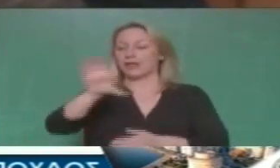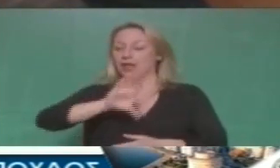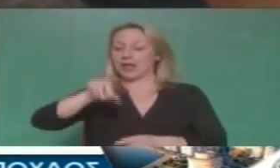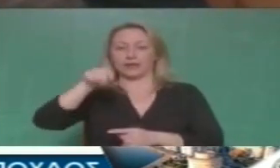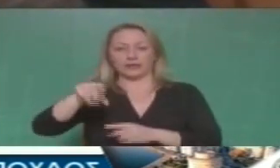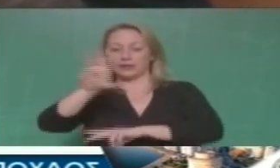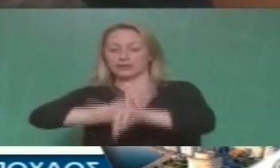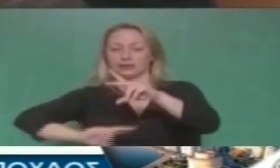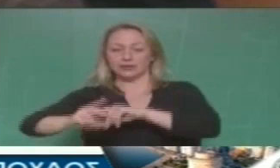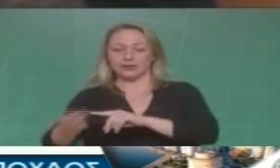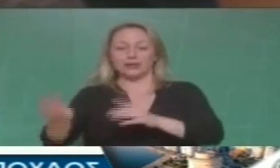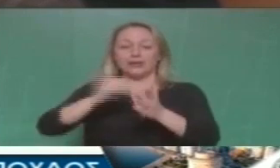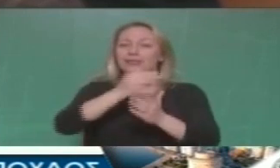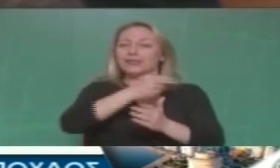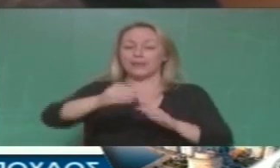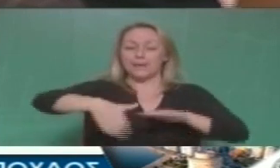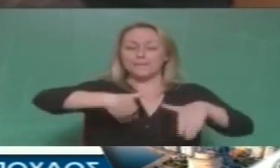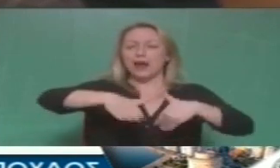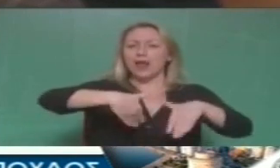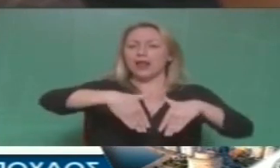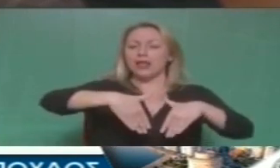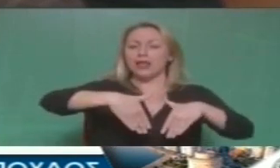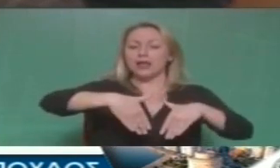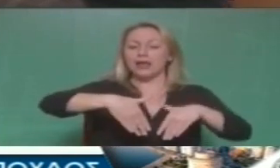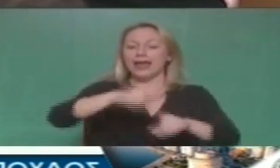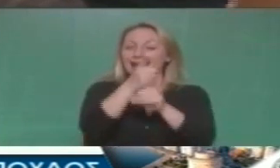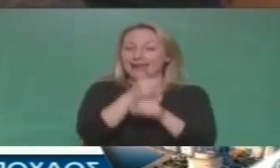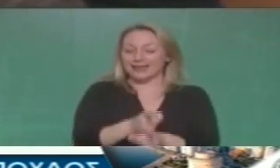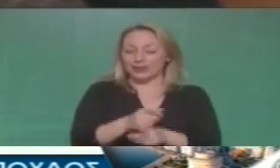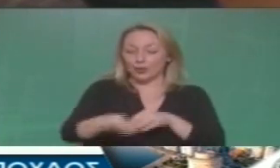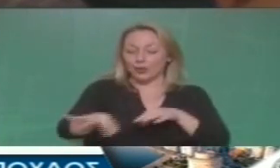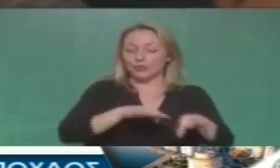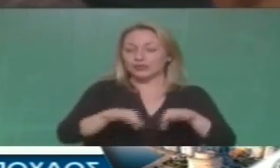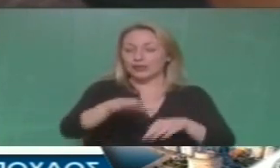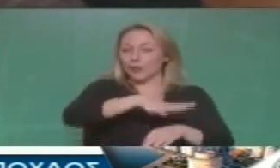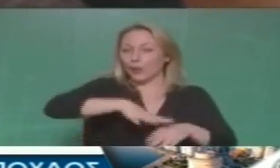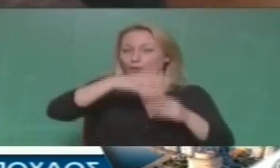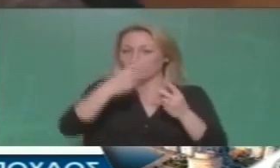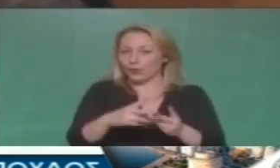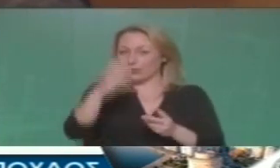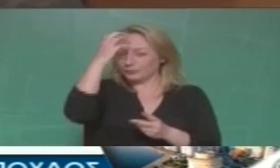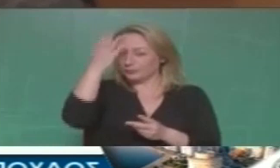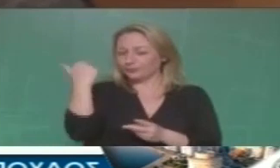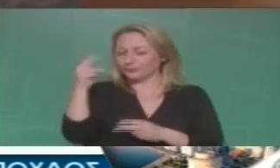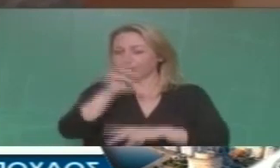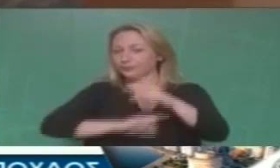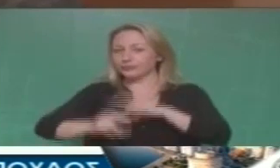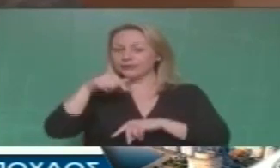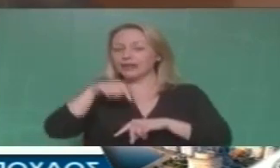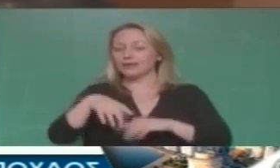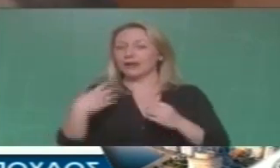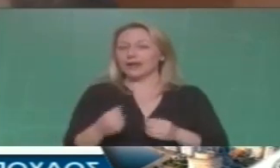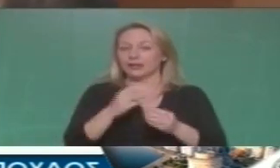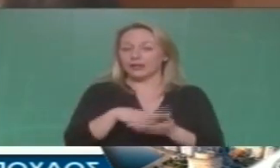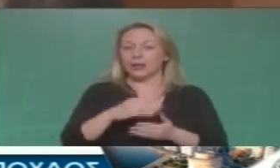Συζητείται και το ζήτημα του παραλιακού με τόπου των ειδικών χωρικών σχεδίων κτλ Είναι αυτό που λέγαμε πριν ότι συνοστίζονται πια τα